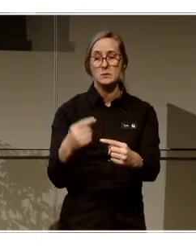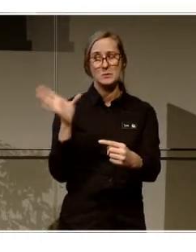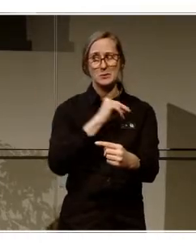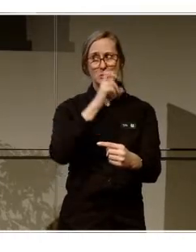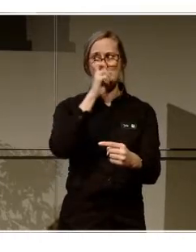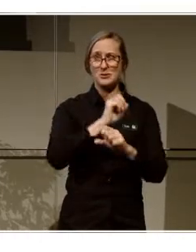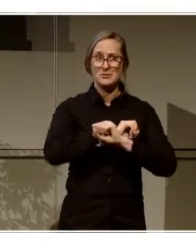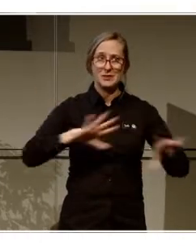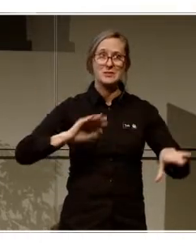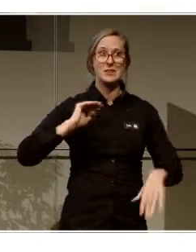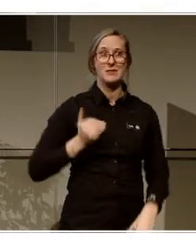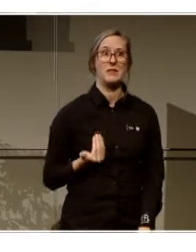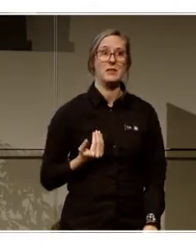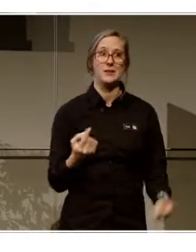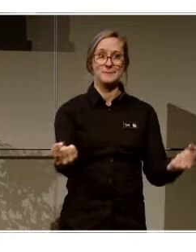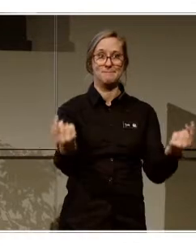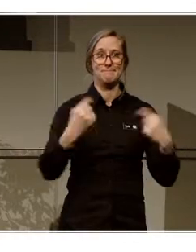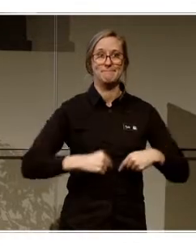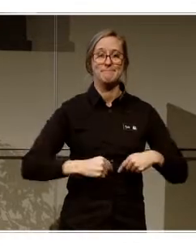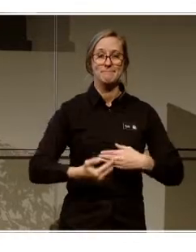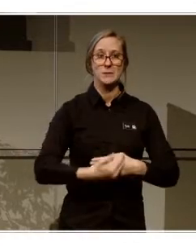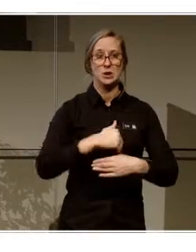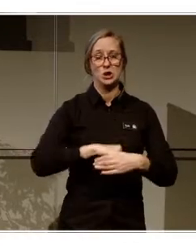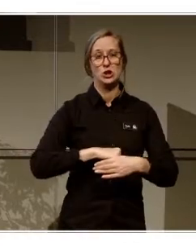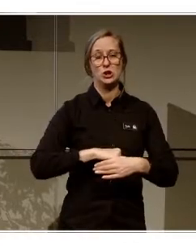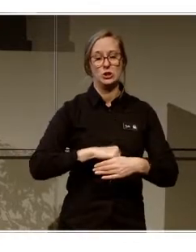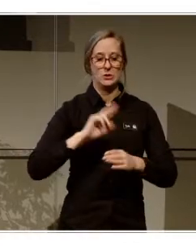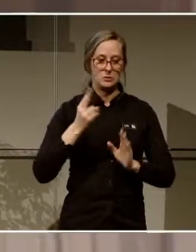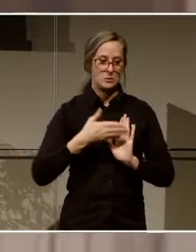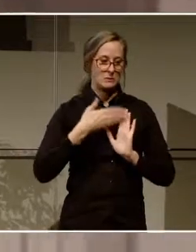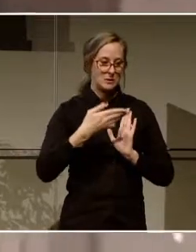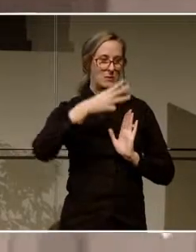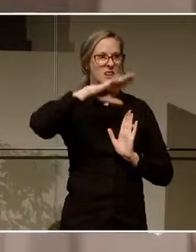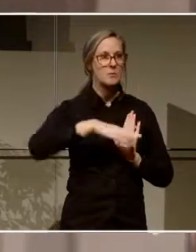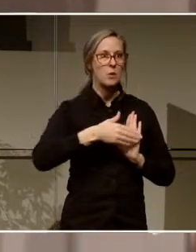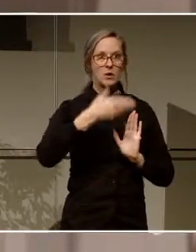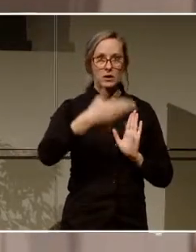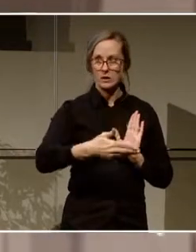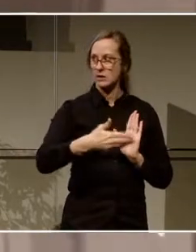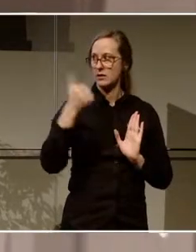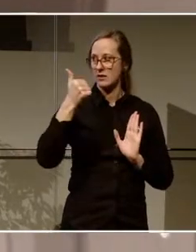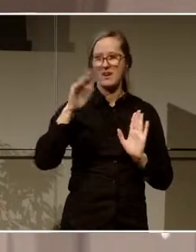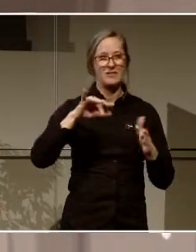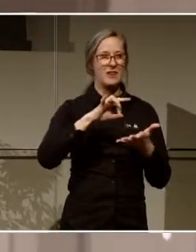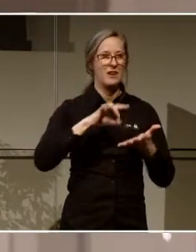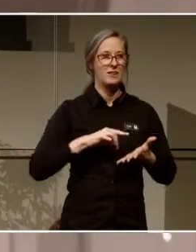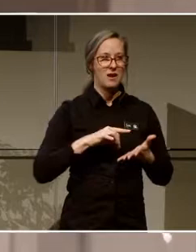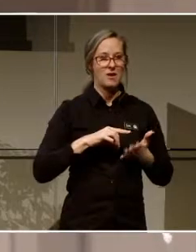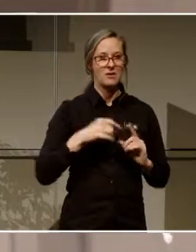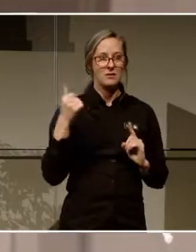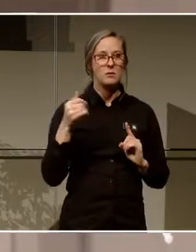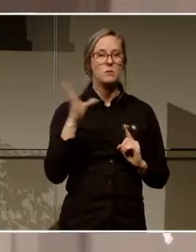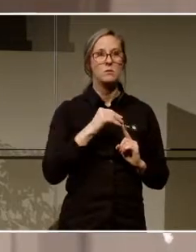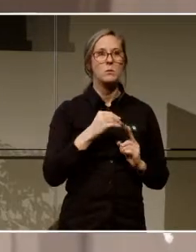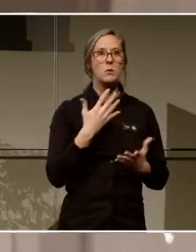är det ju kvinnor som kommer då. Under den här perioden som var tre månader som jag har registrerat här så var det ju nästan